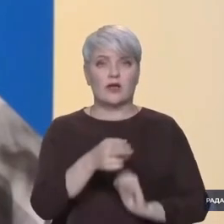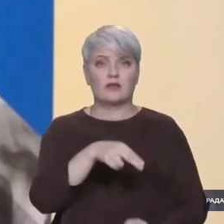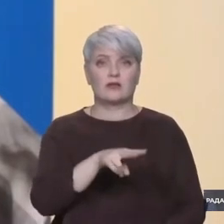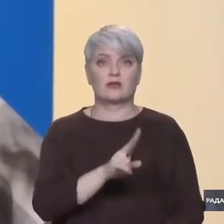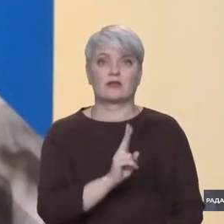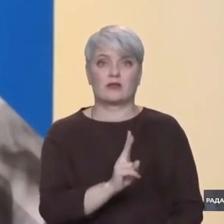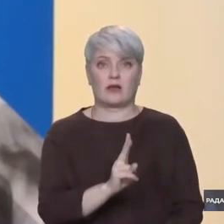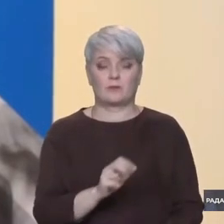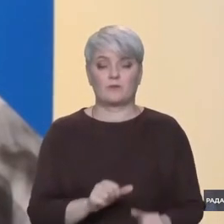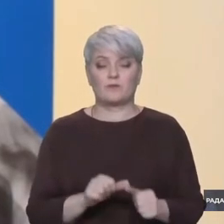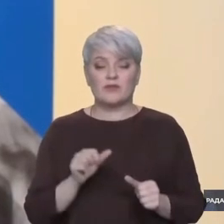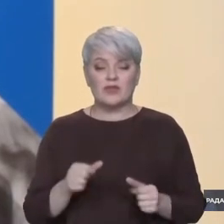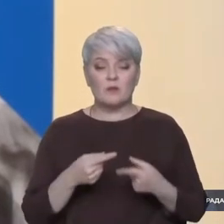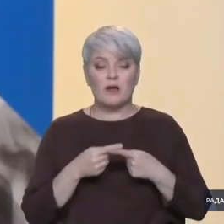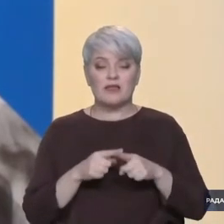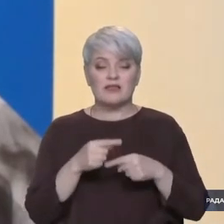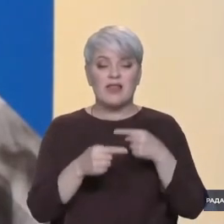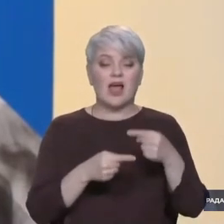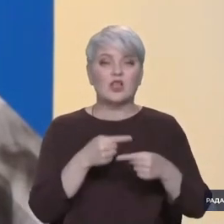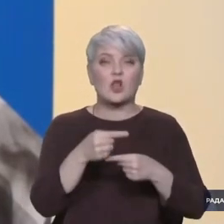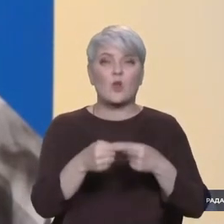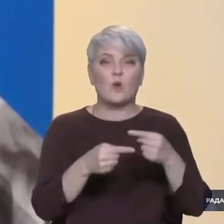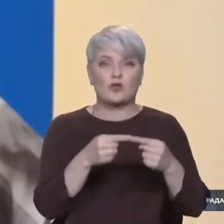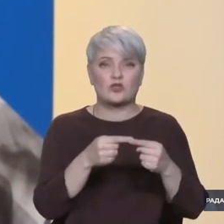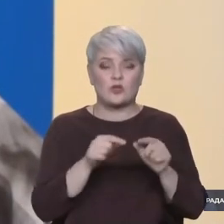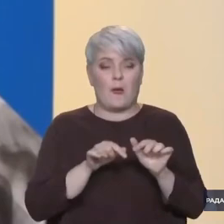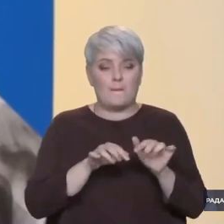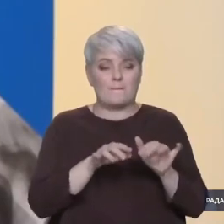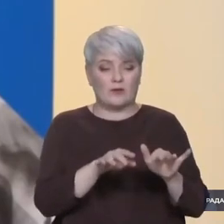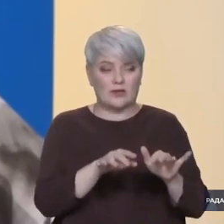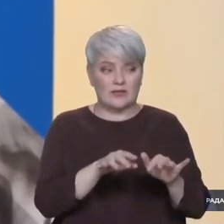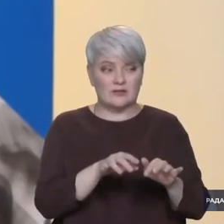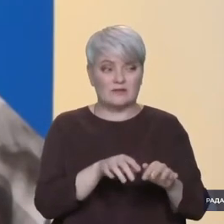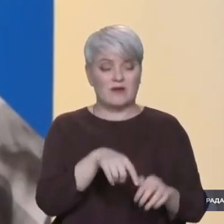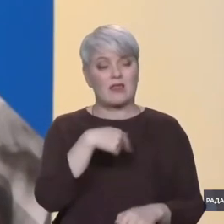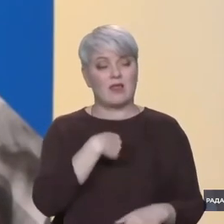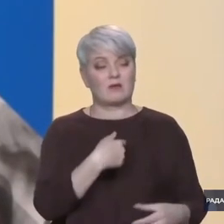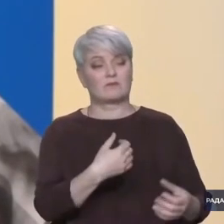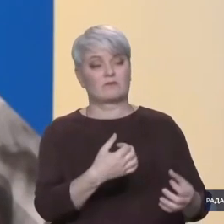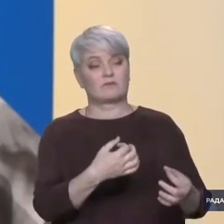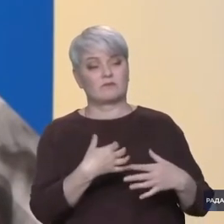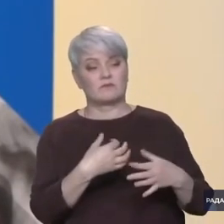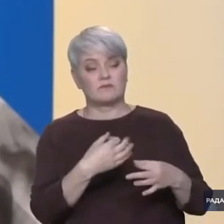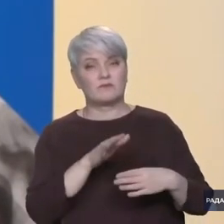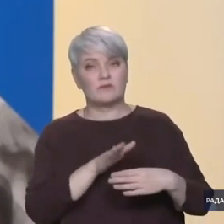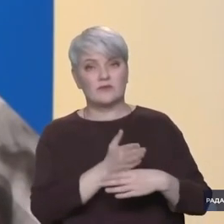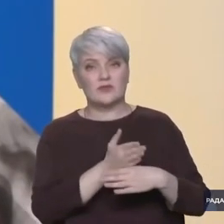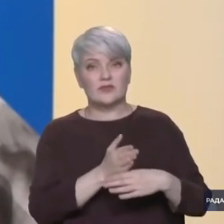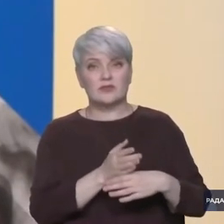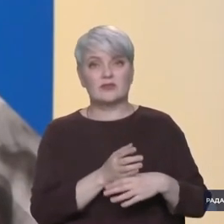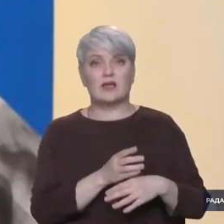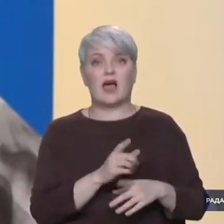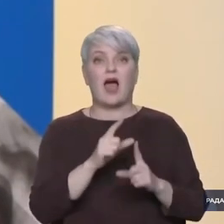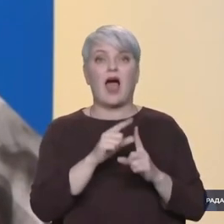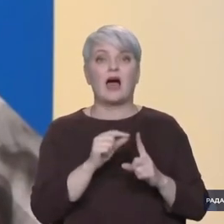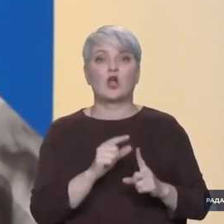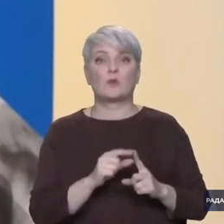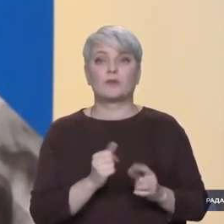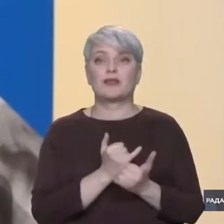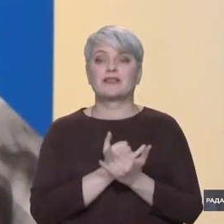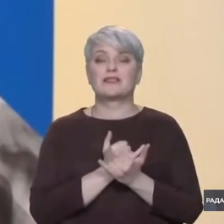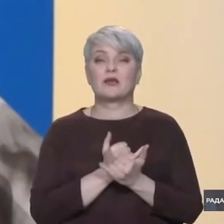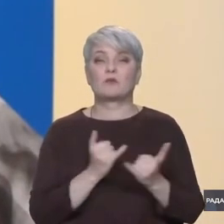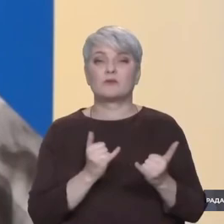технологічних процесів, колеги також діляться з нами алгоритмами забезпечення